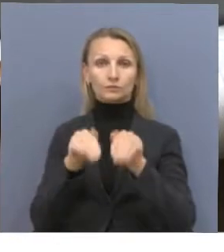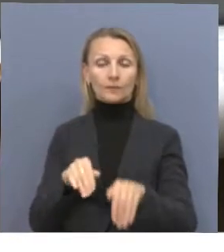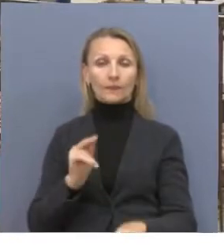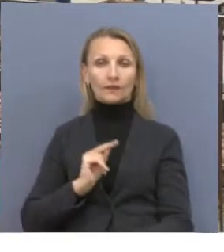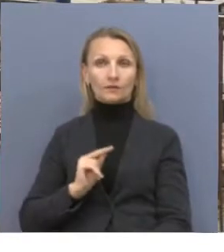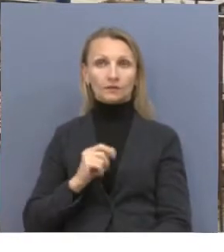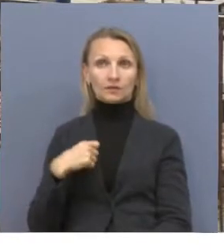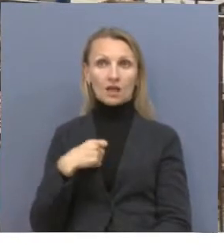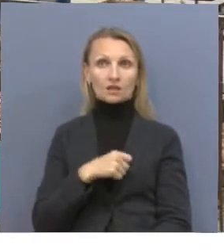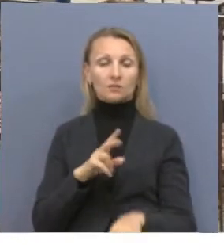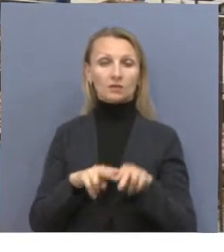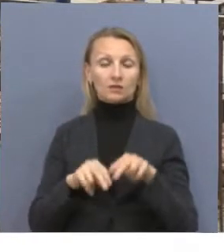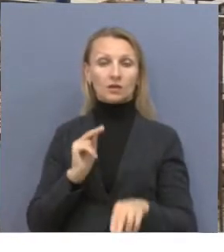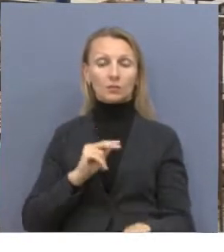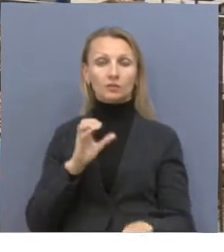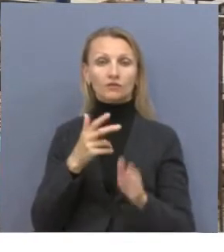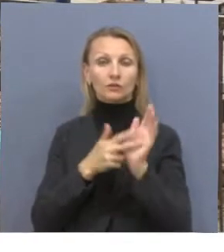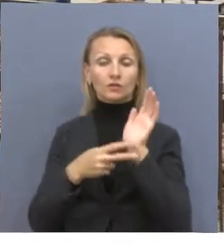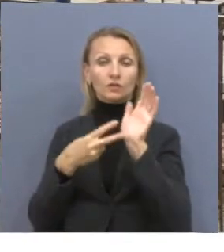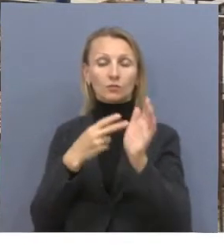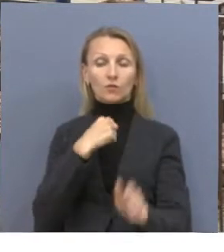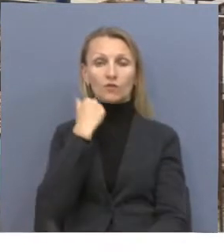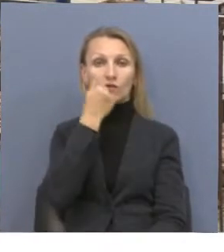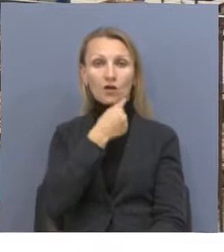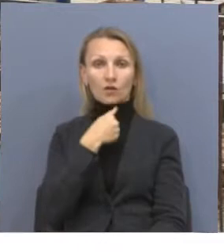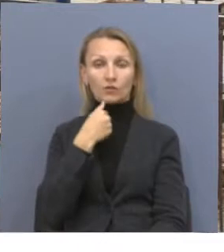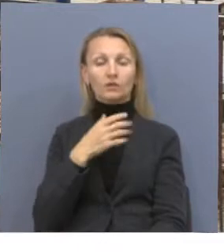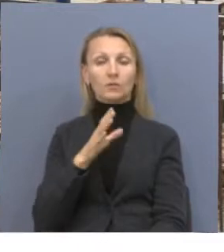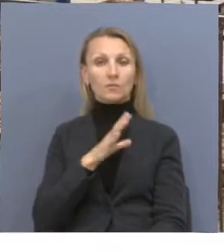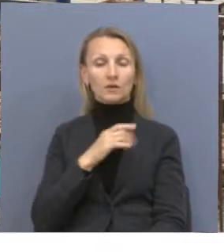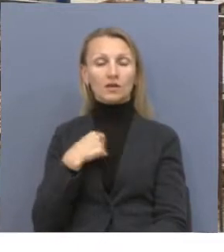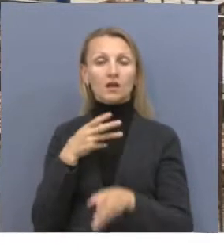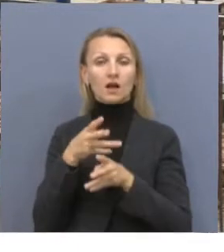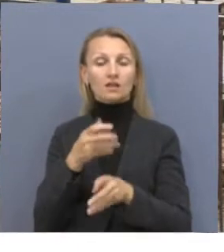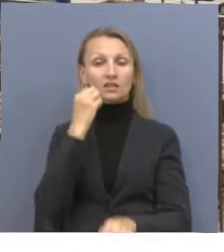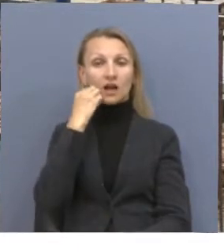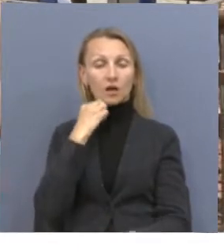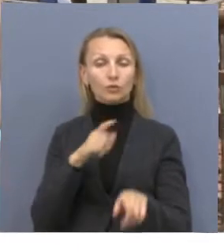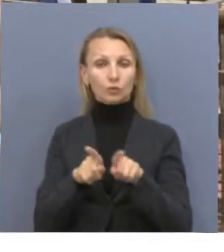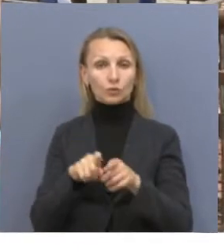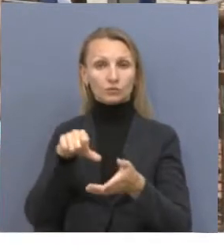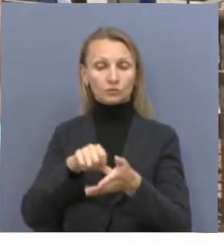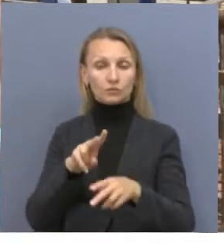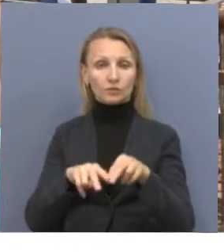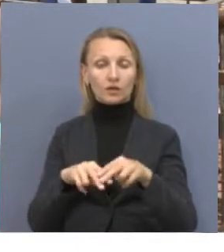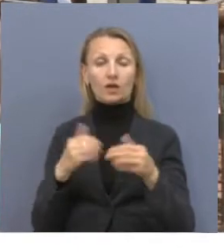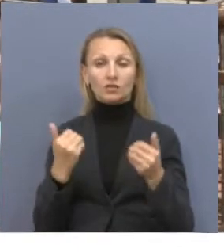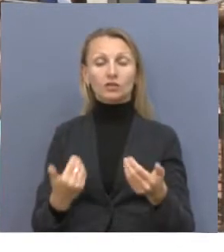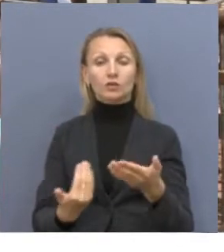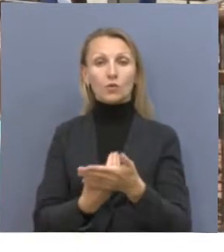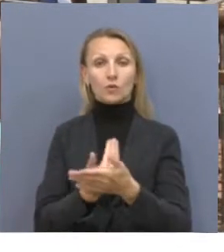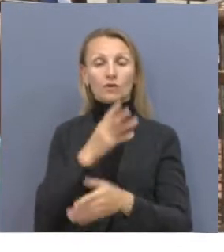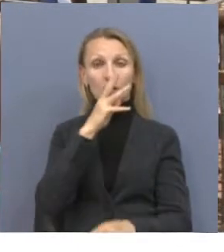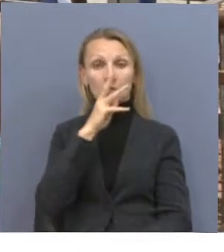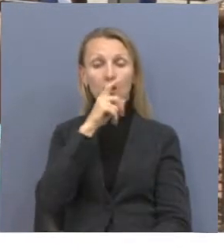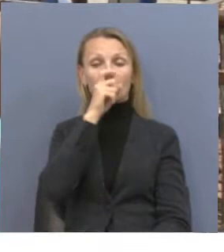Я сам строитель. Работаю с 87-го года. Так вышло, что когда-то я строил и старую котельную. И вот сейчас задействован в возведении новой. Заработная плата